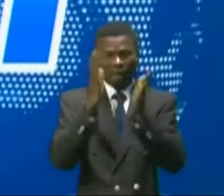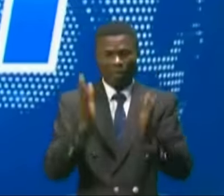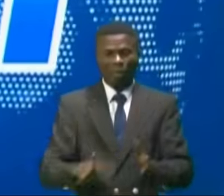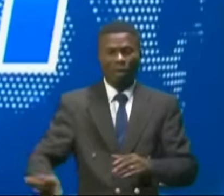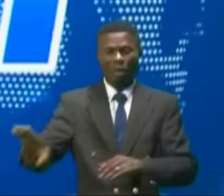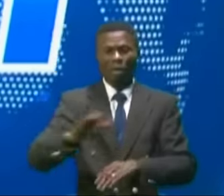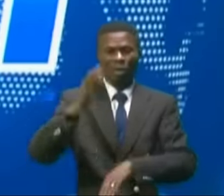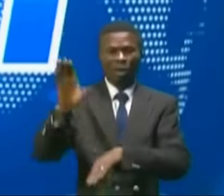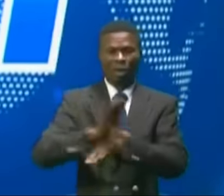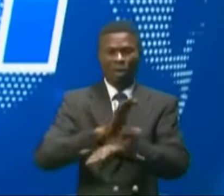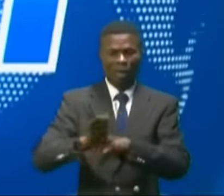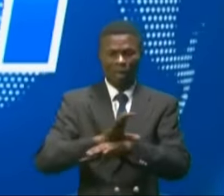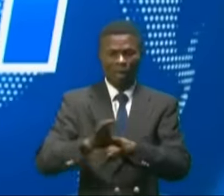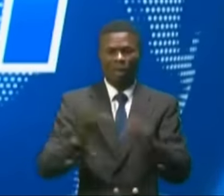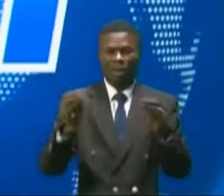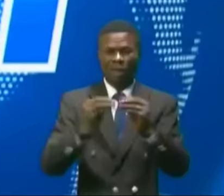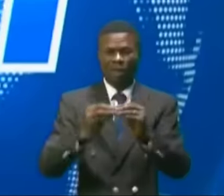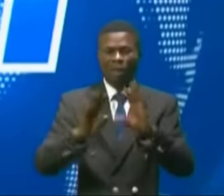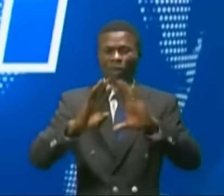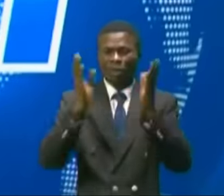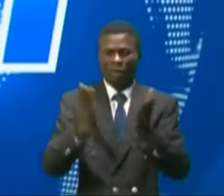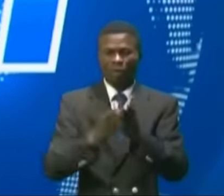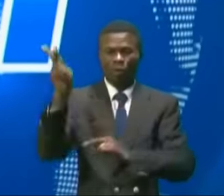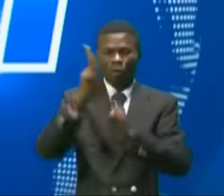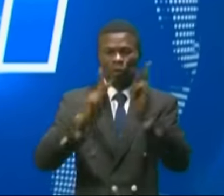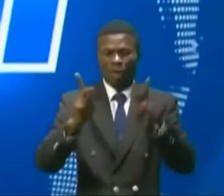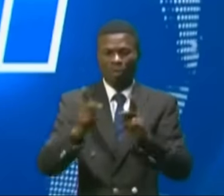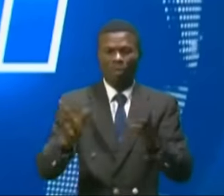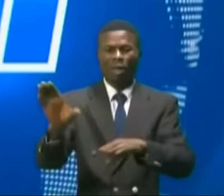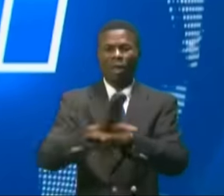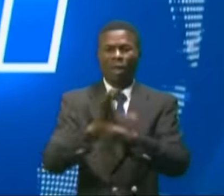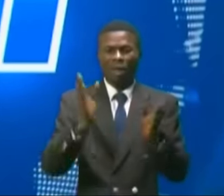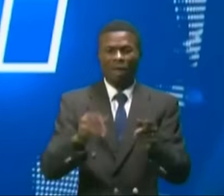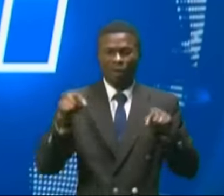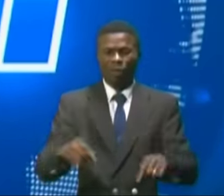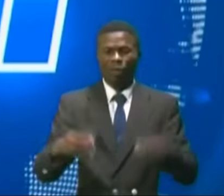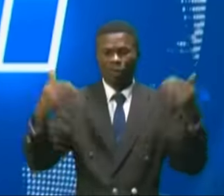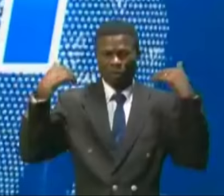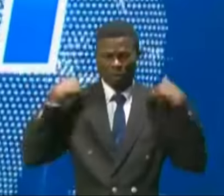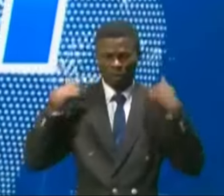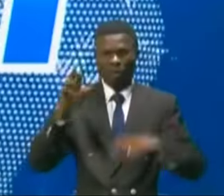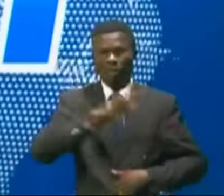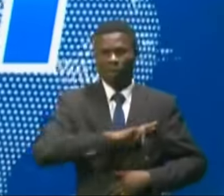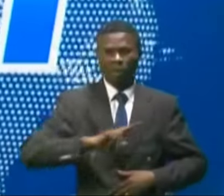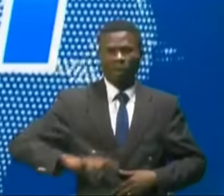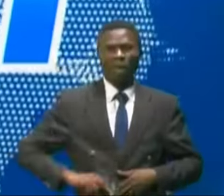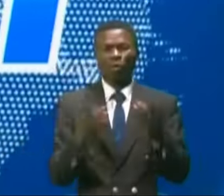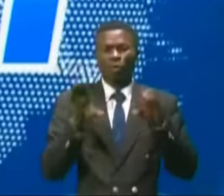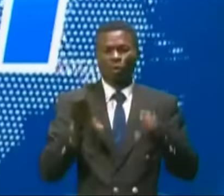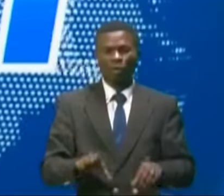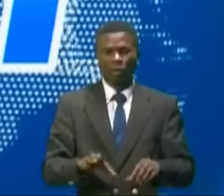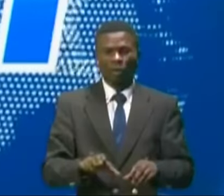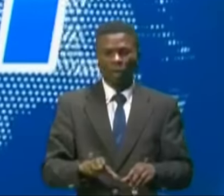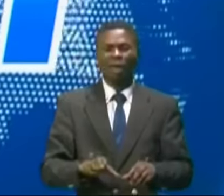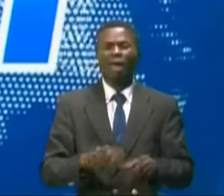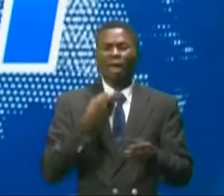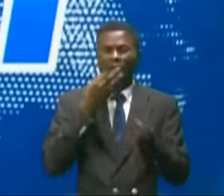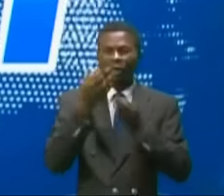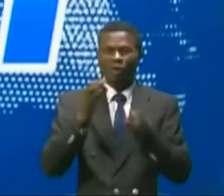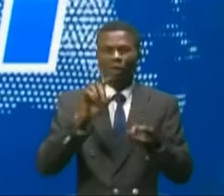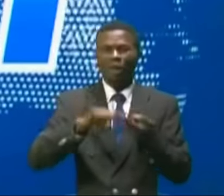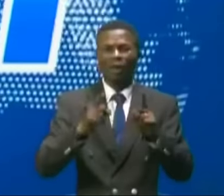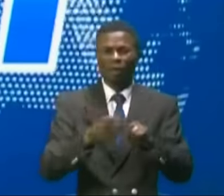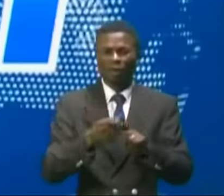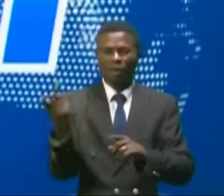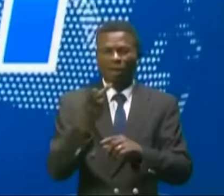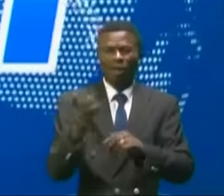Camerounais a réuni les ressortissants Camerounais et quelques autorités de la République démocratique du Congo pour évoquer les relations